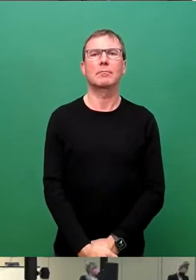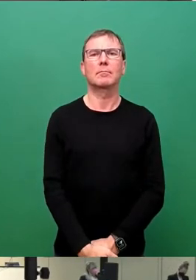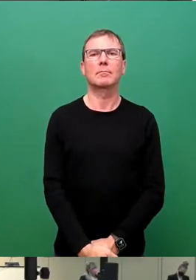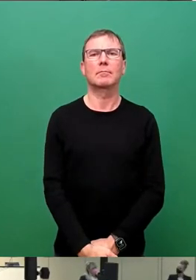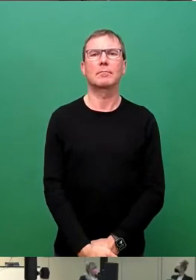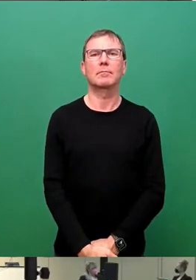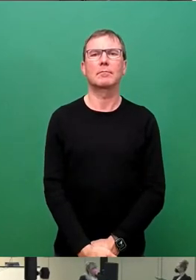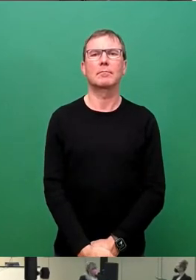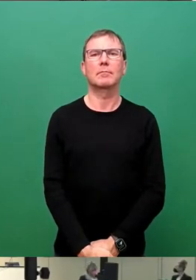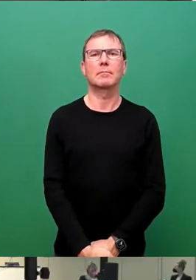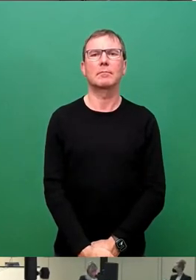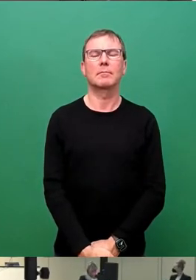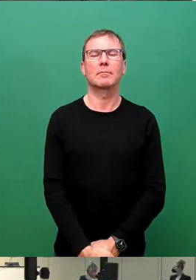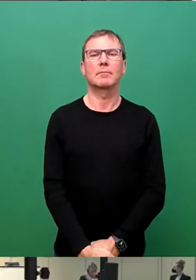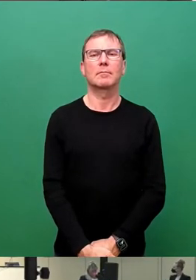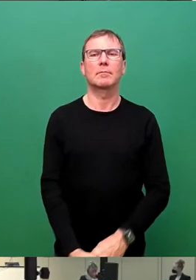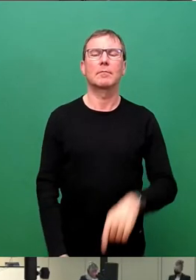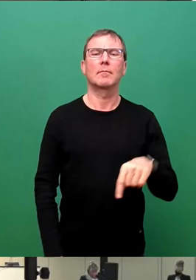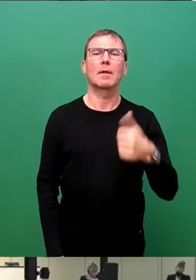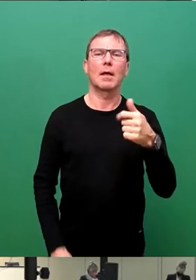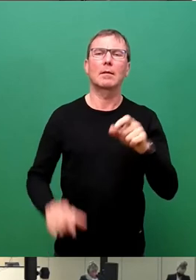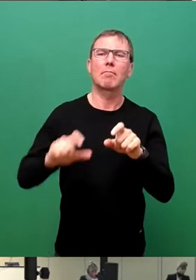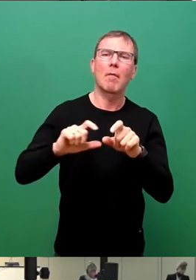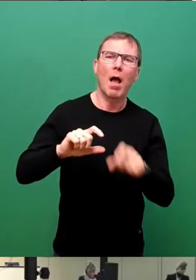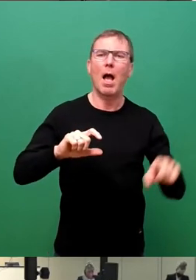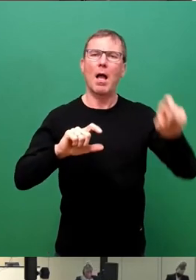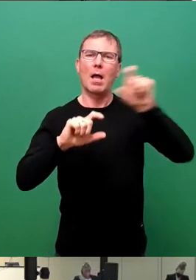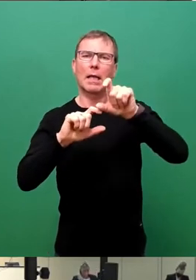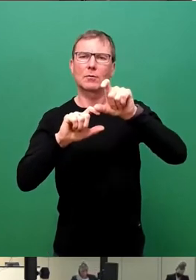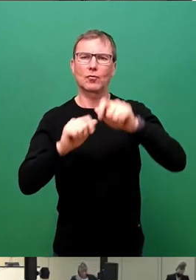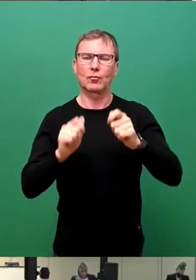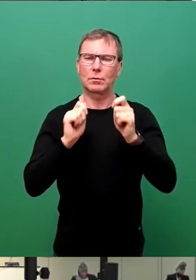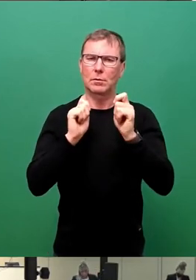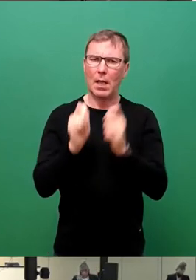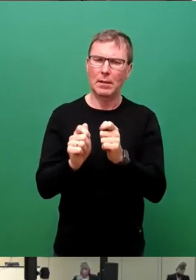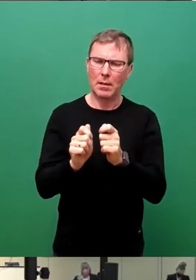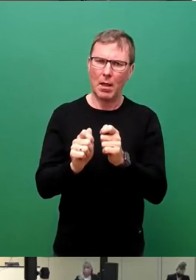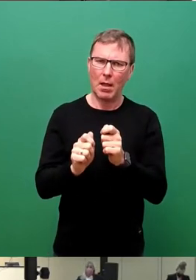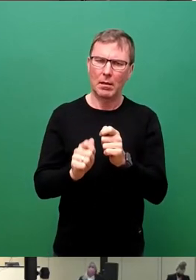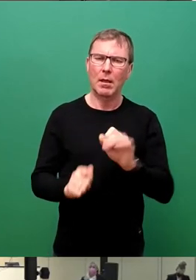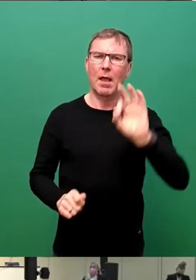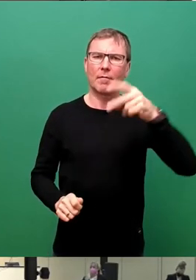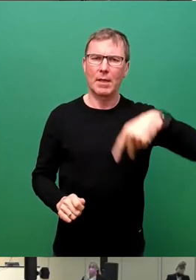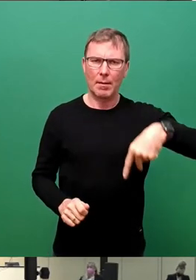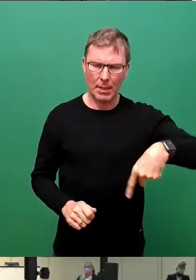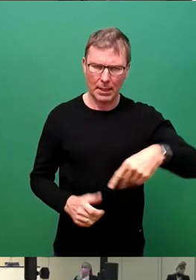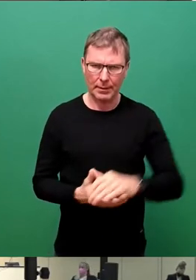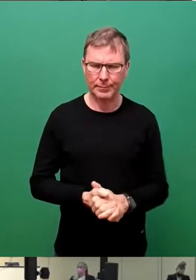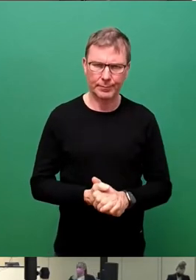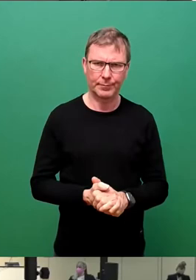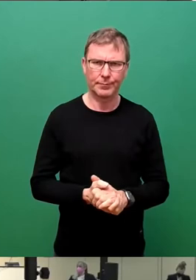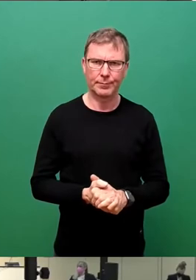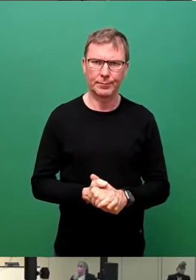Und wir haben einen Ergänzungsantrag dann der FDP.